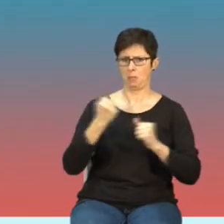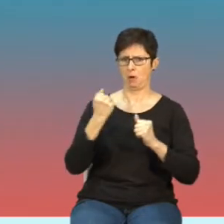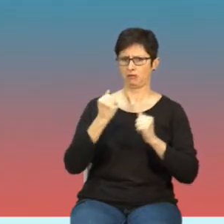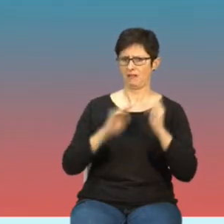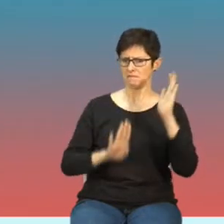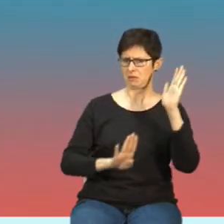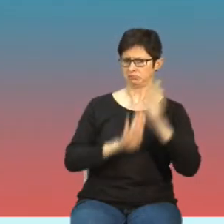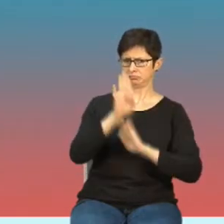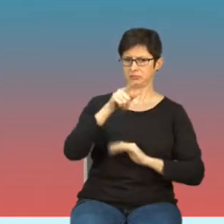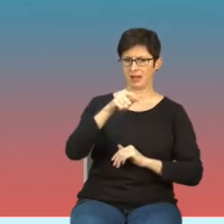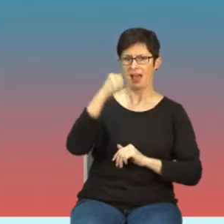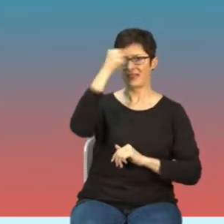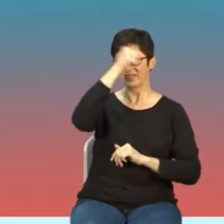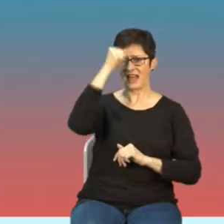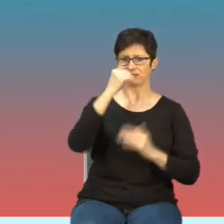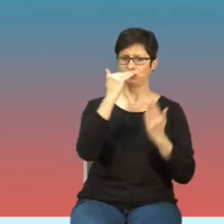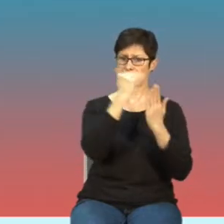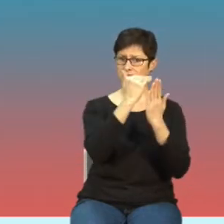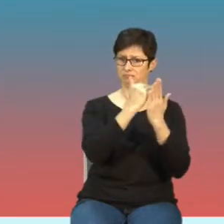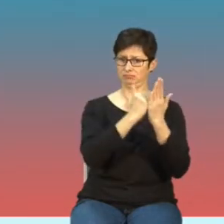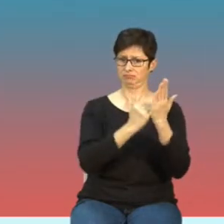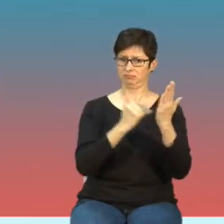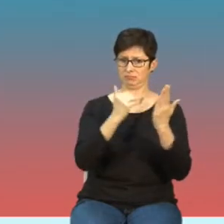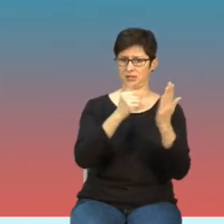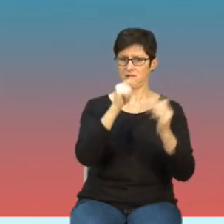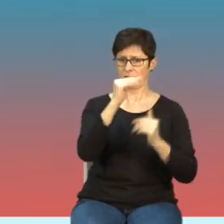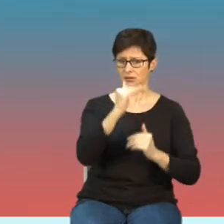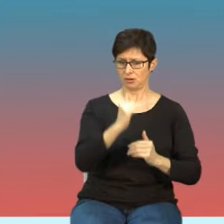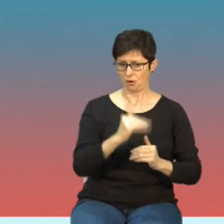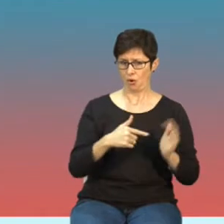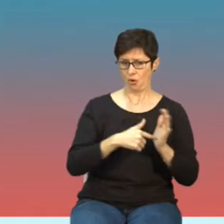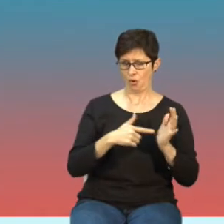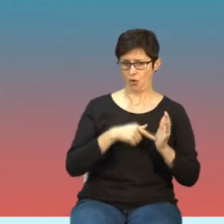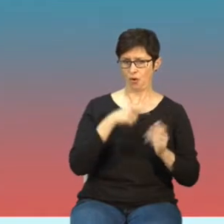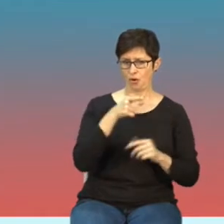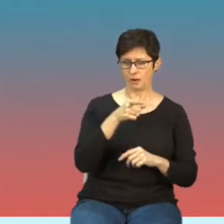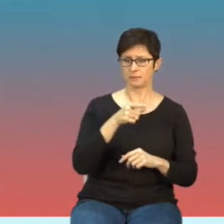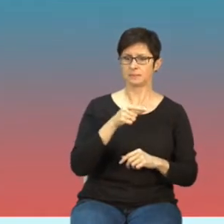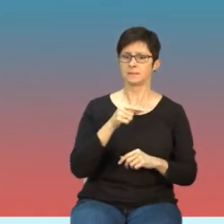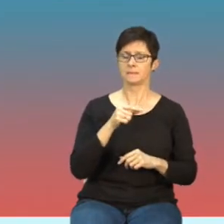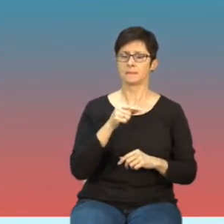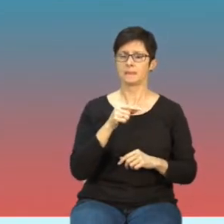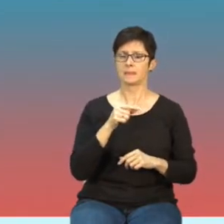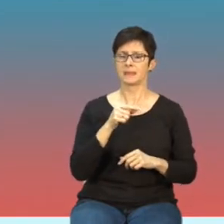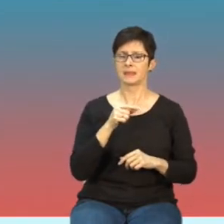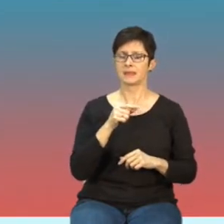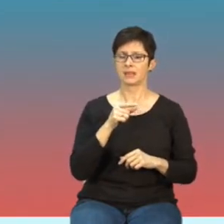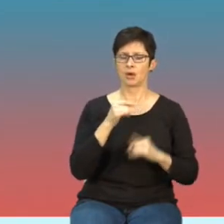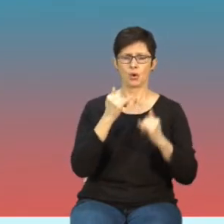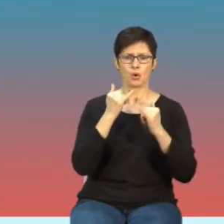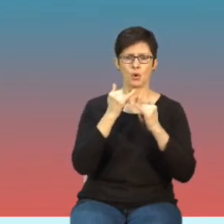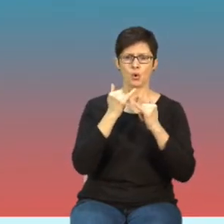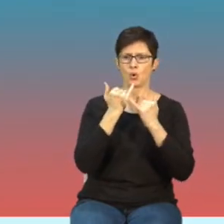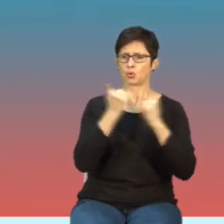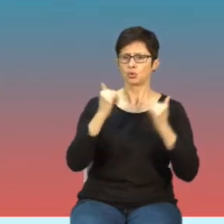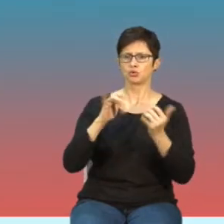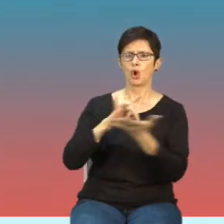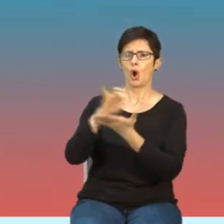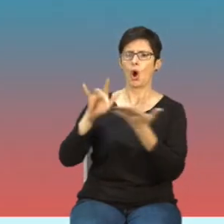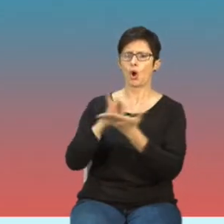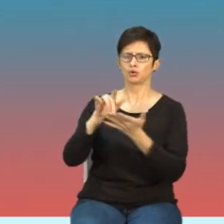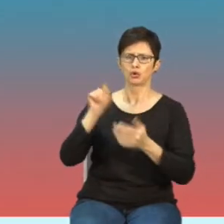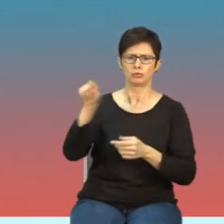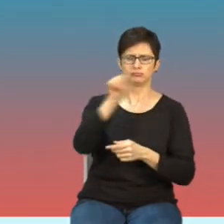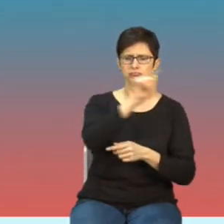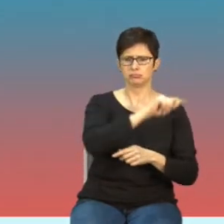nazwiska, które macie Państwo tutaj wymienione, Minecki, Czerski, Barański, Śmigielski, Mikołajczyk, z różnych bardzo ośrodków, z